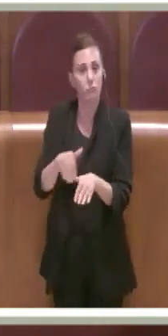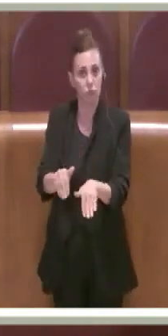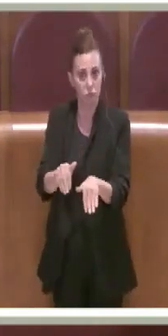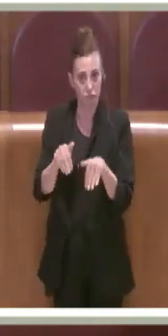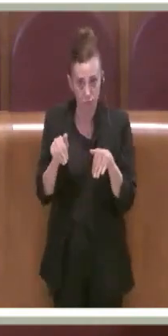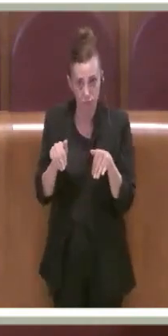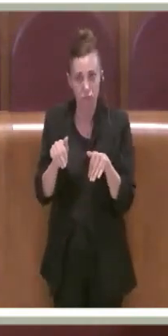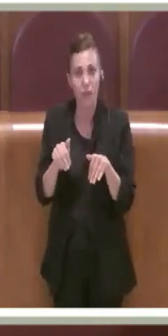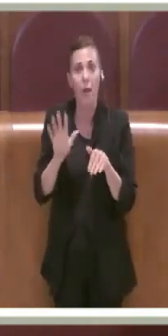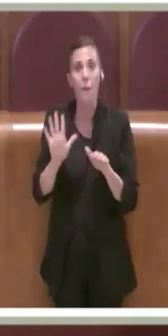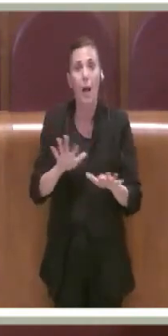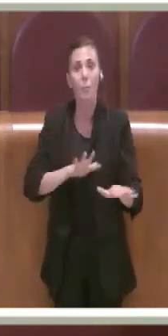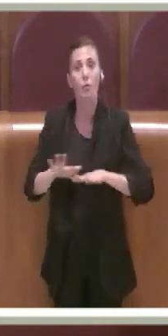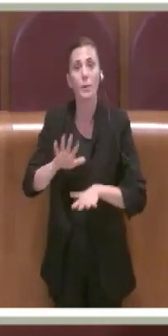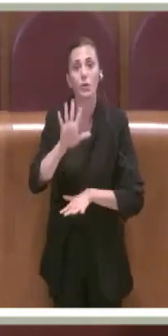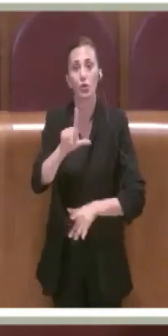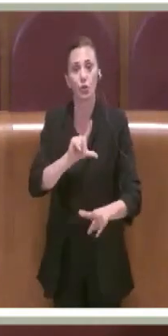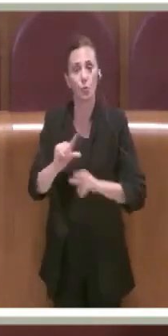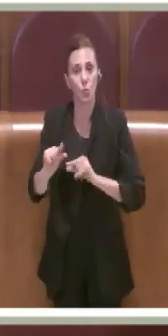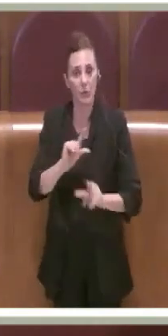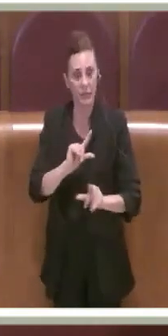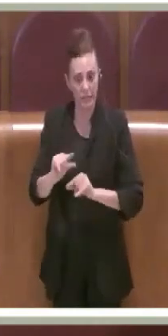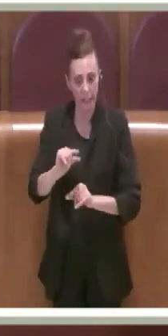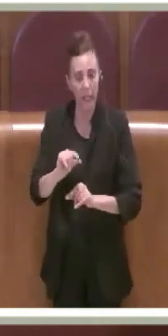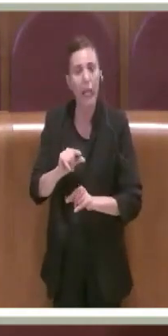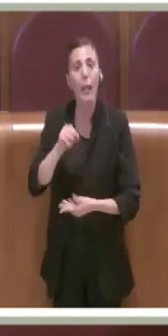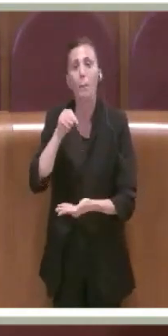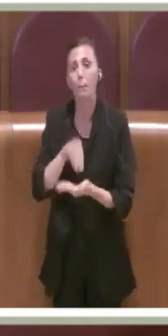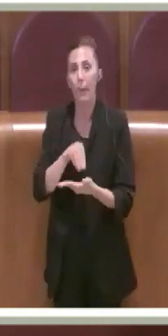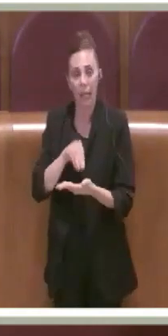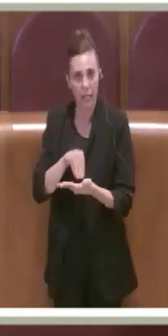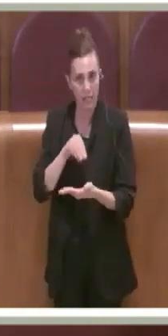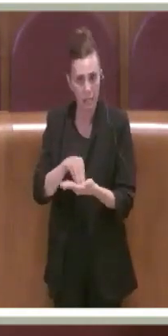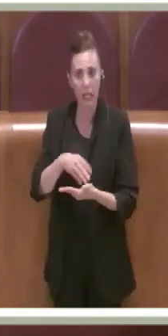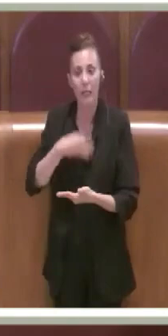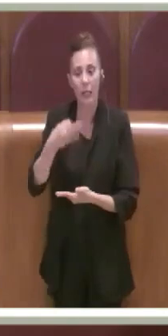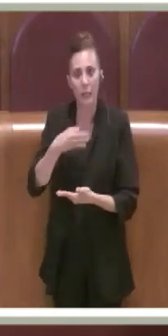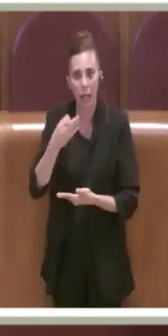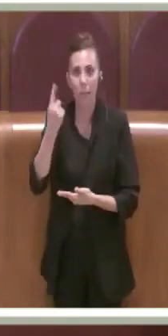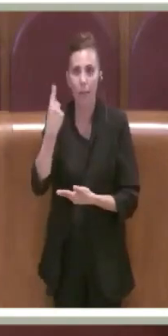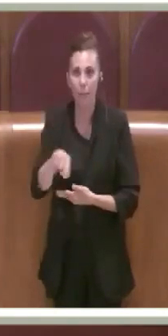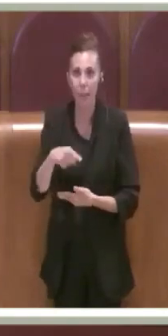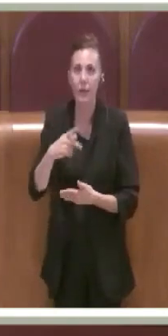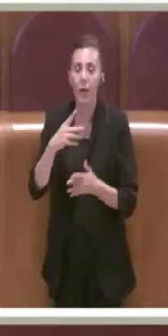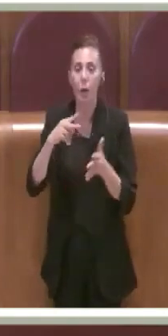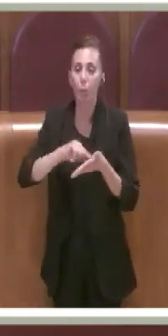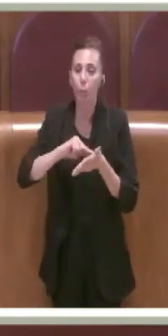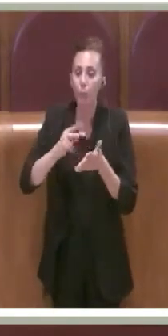però il Movimento 5 Stelle c'è nella soluzione della problematica perché è importante. Grazie.